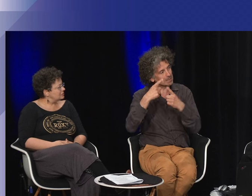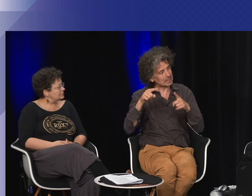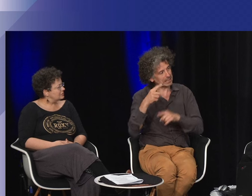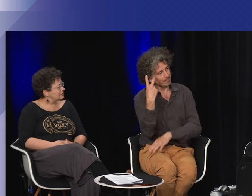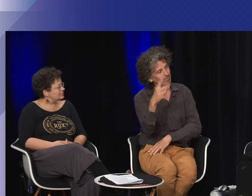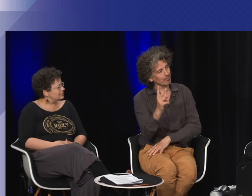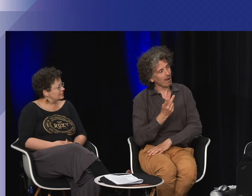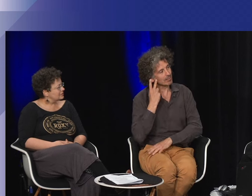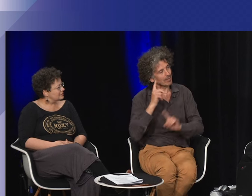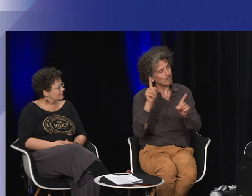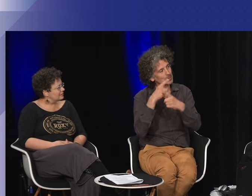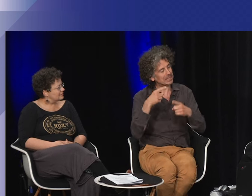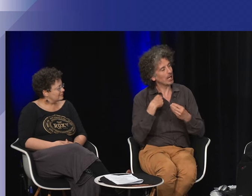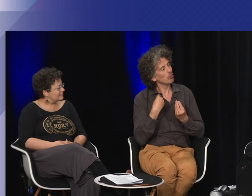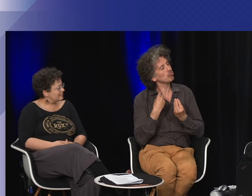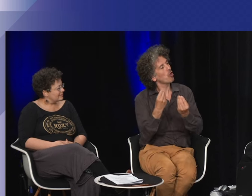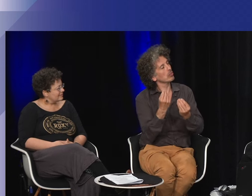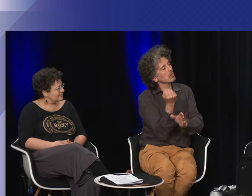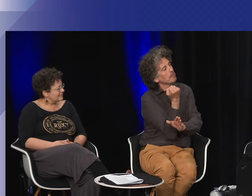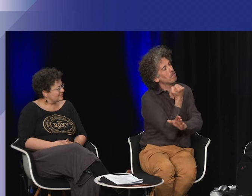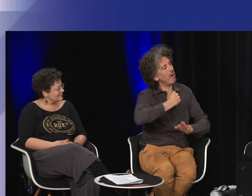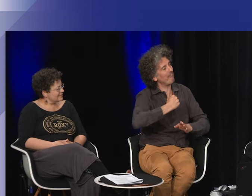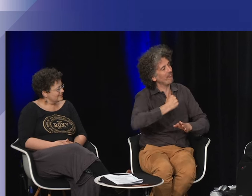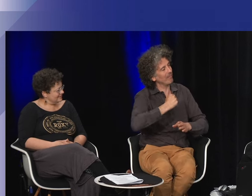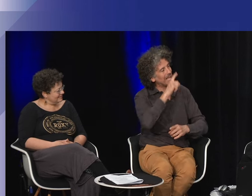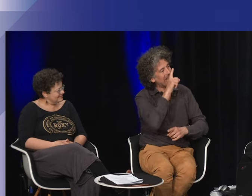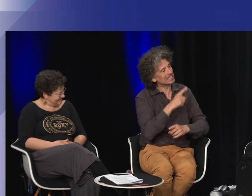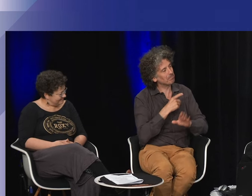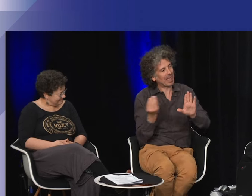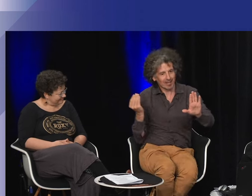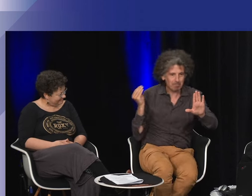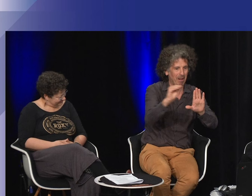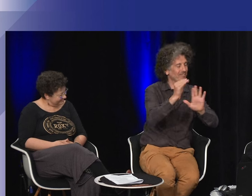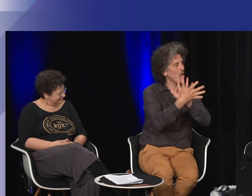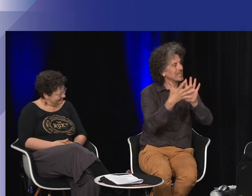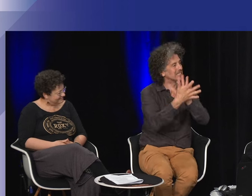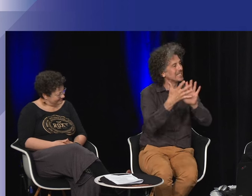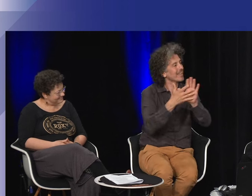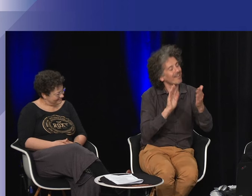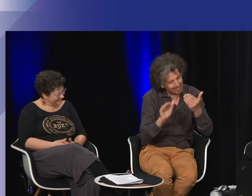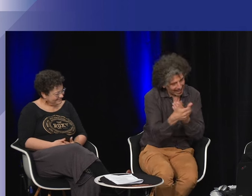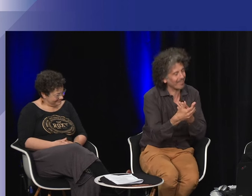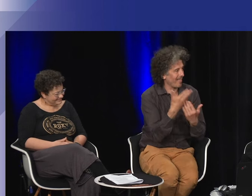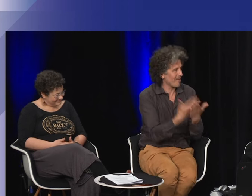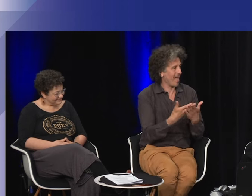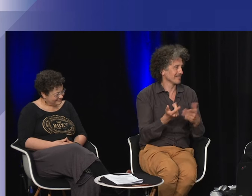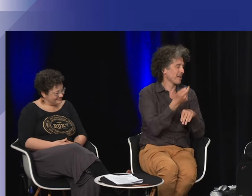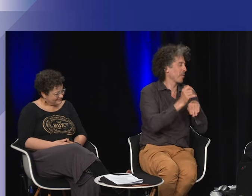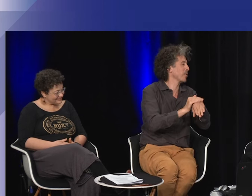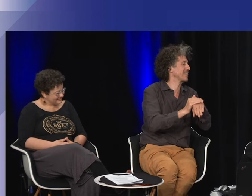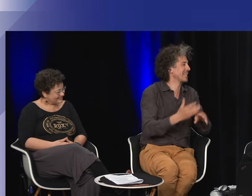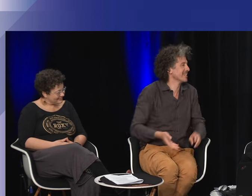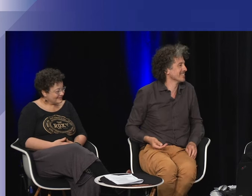partition ce sont des notes qui correspondent à voilà justement une espèce de